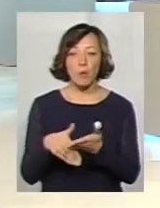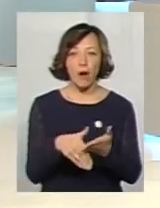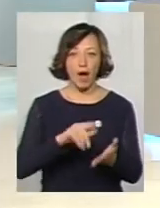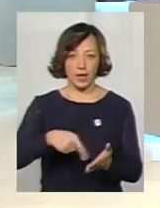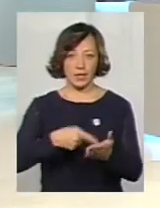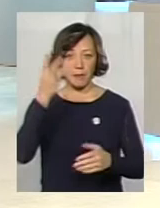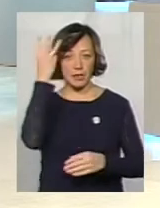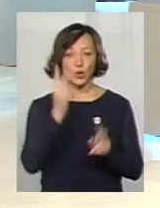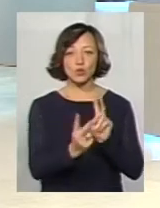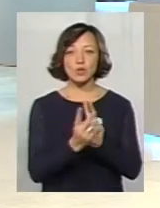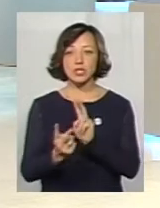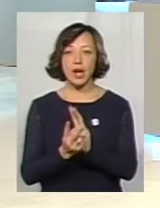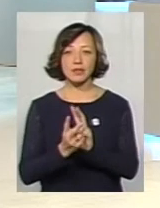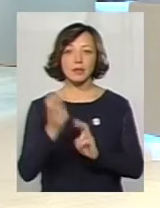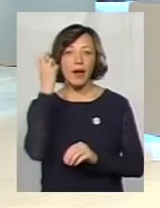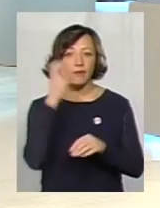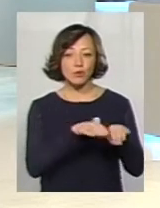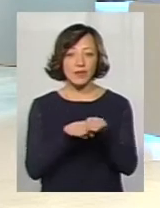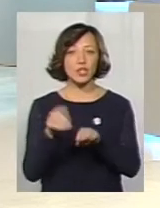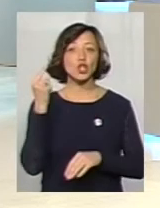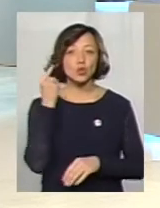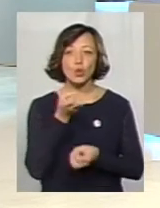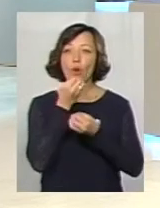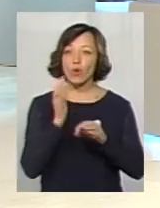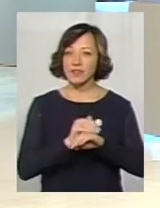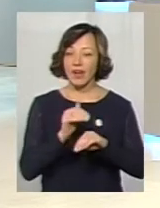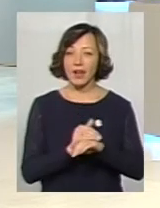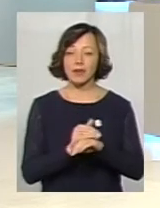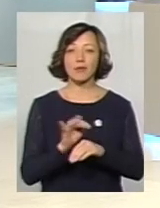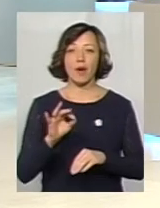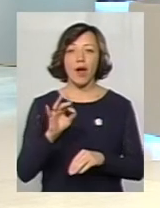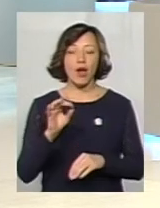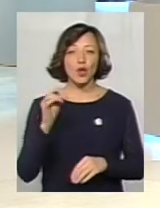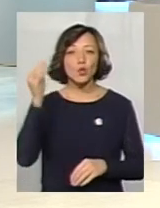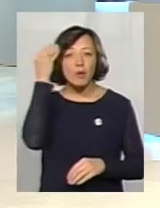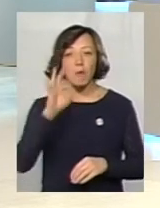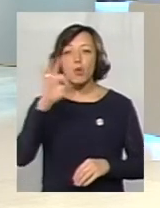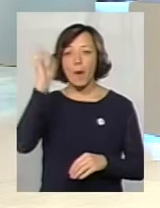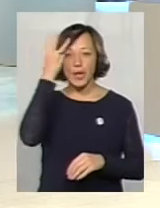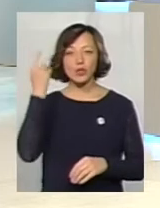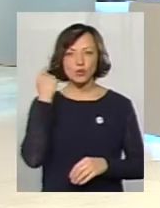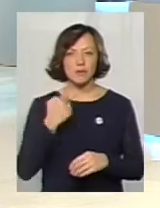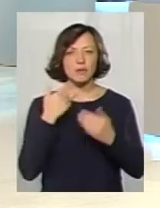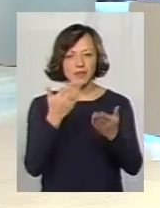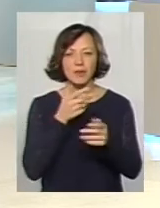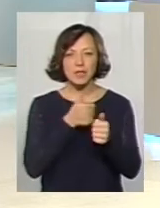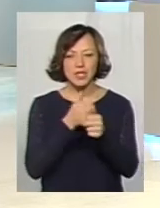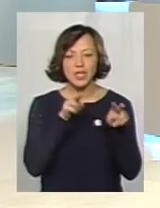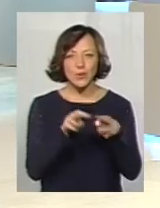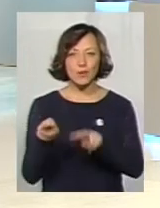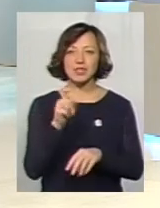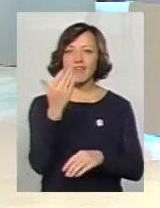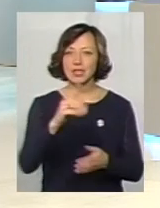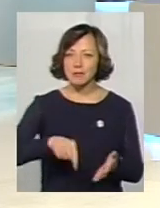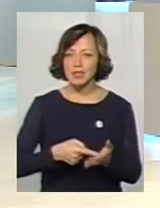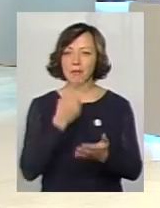Хмельницькому зустрічатися на столичному рівні, і чути хороші схвальні відгуки про Хмельницький, чути, коли кажуть, ми за вами слідкуємо, ми слідкуємо за